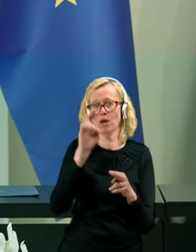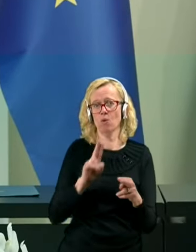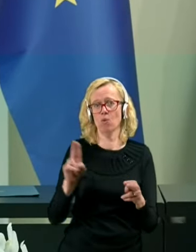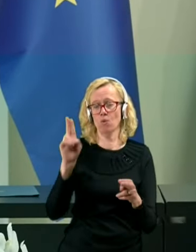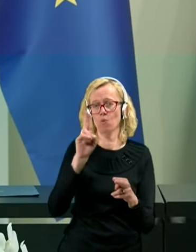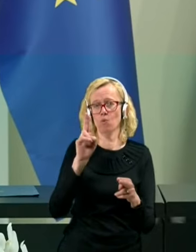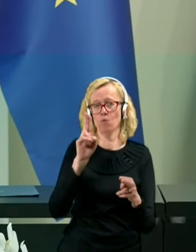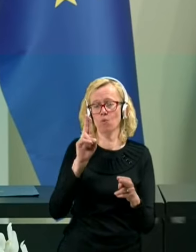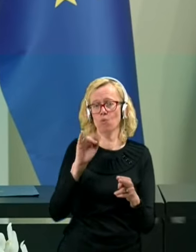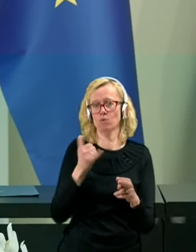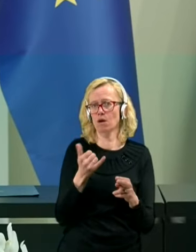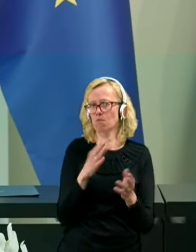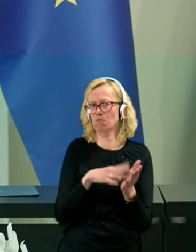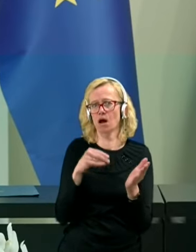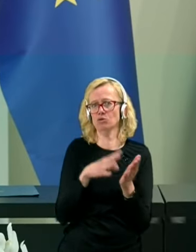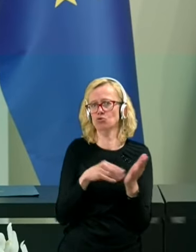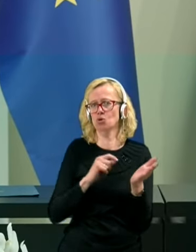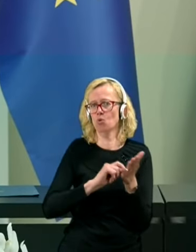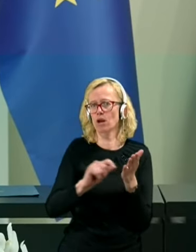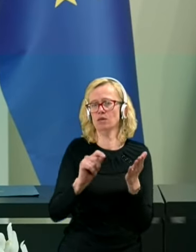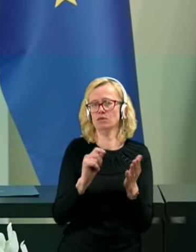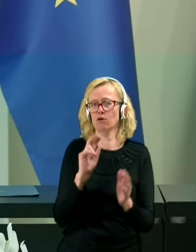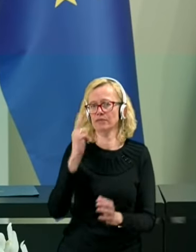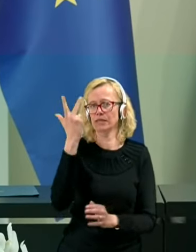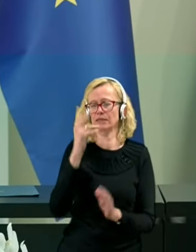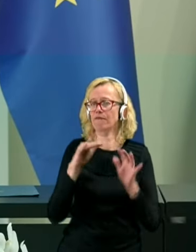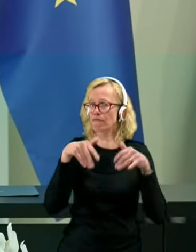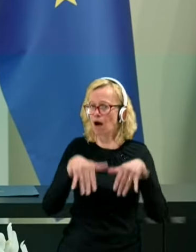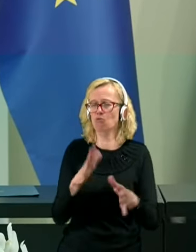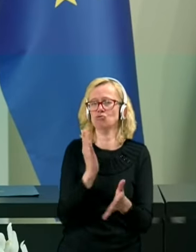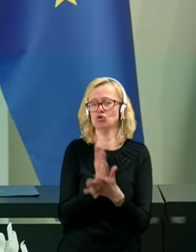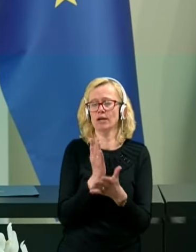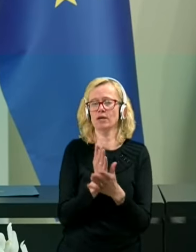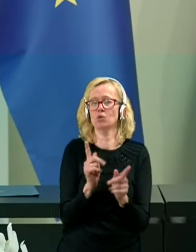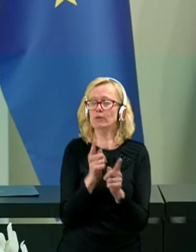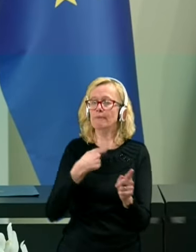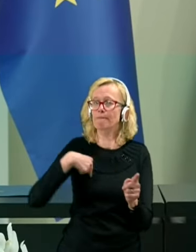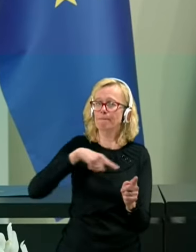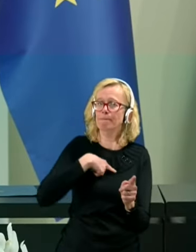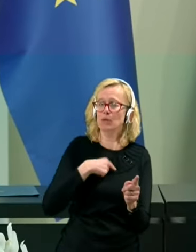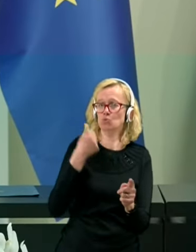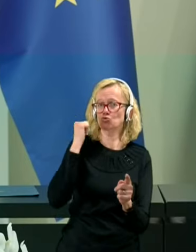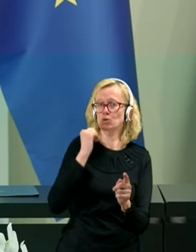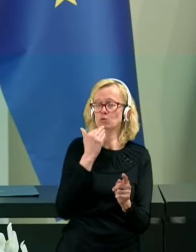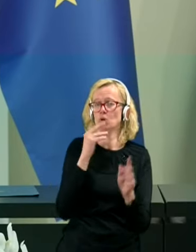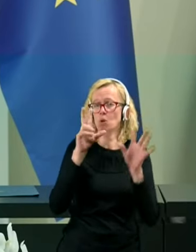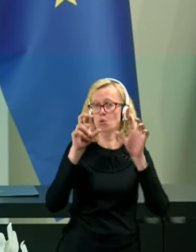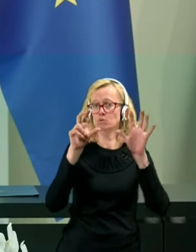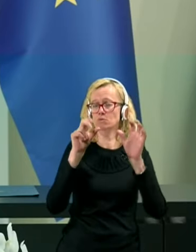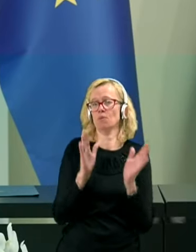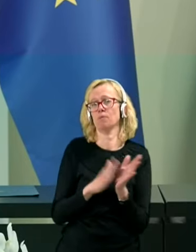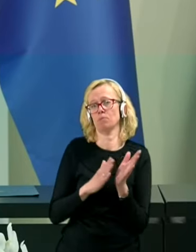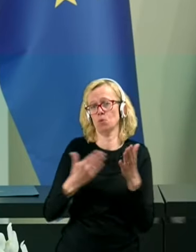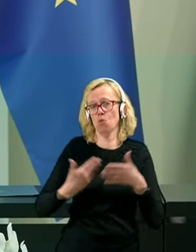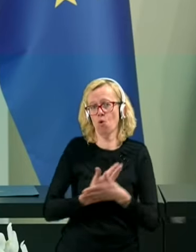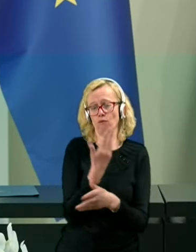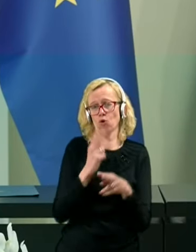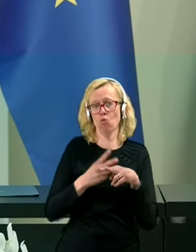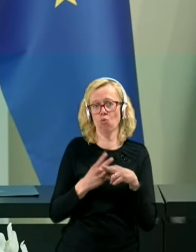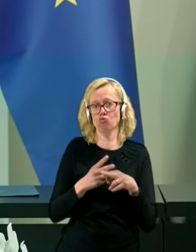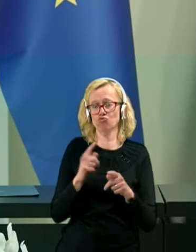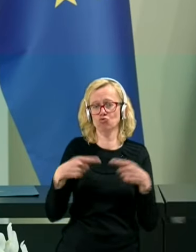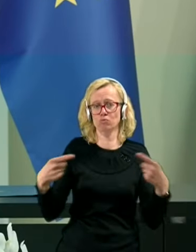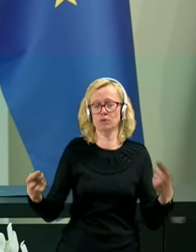praktično uradno v tretjem valu, tudi mi smo imeli včeraj skoraj 800 primerov nojih okušb.